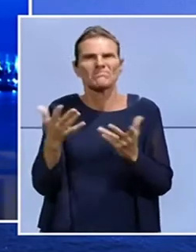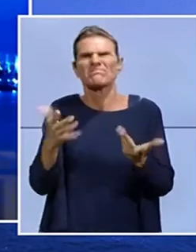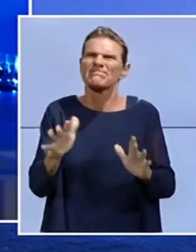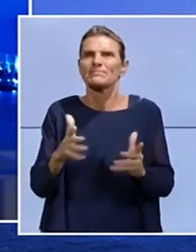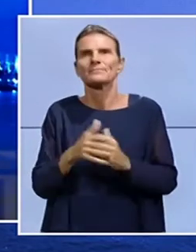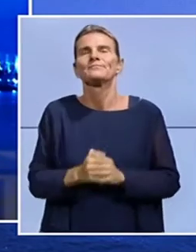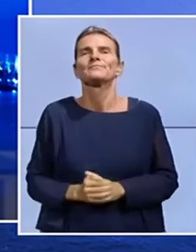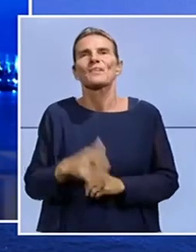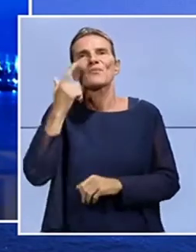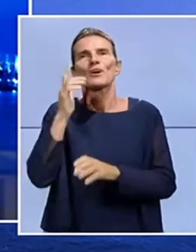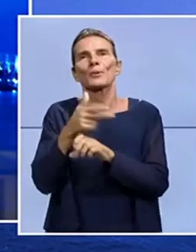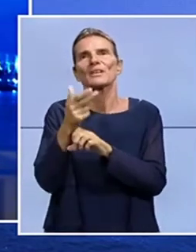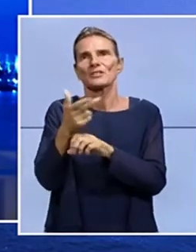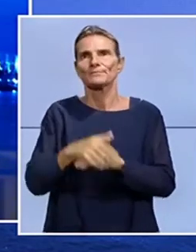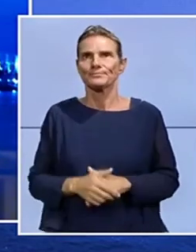Jean-Marie Mavounzi.